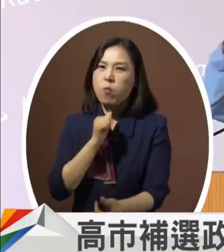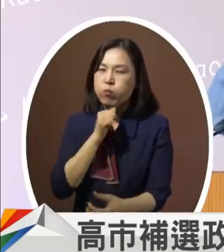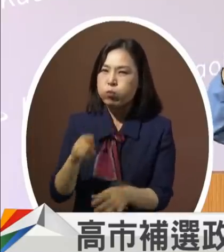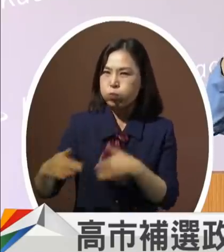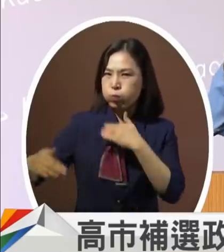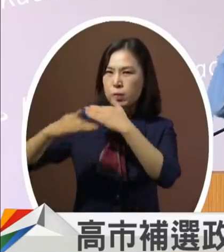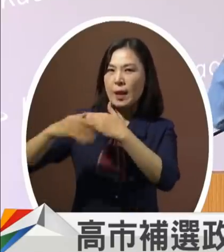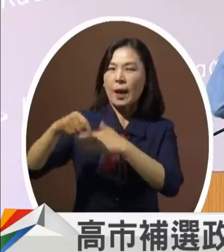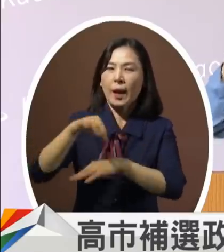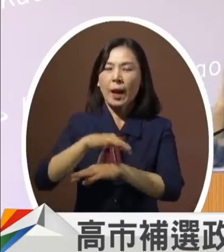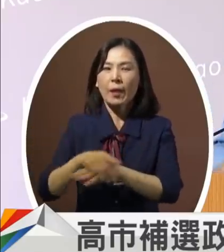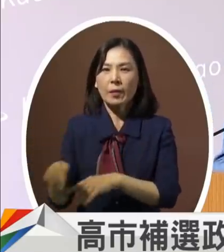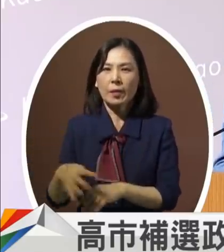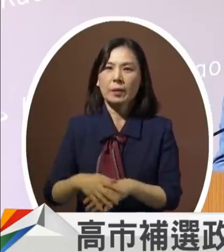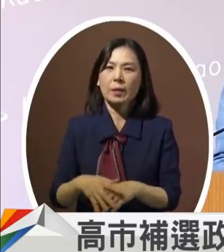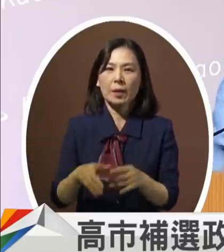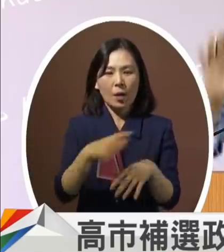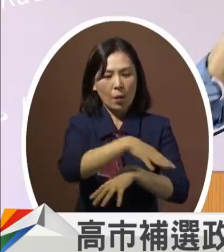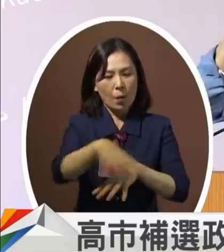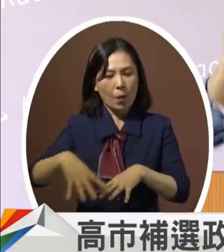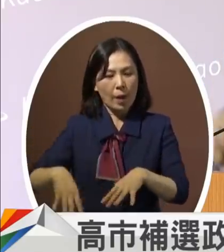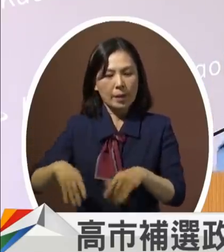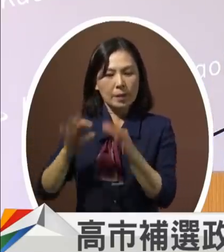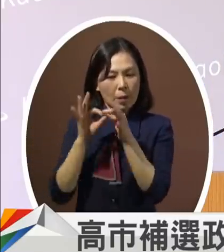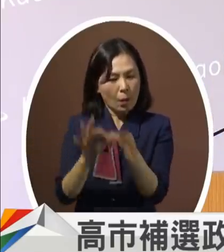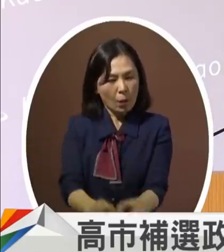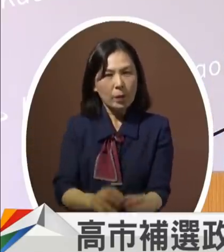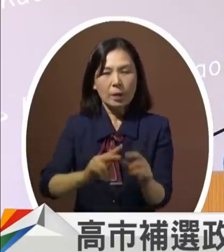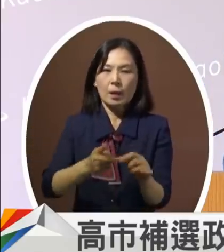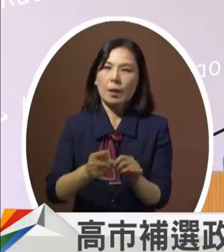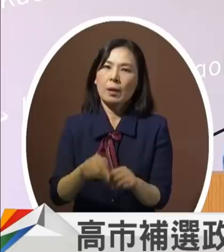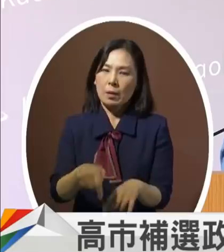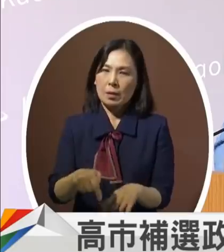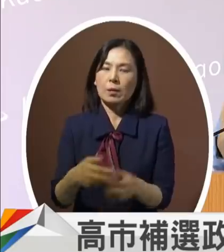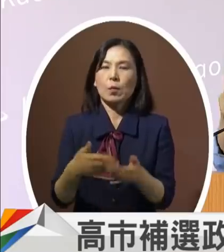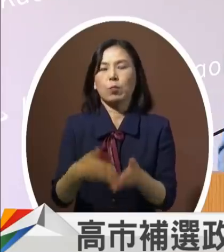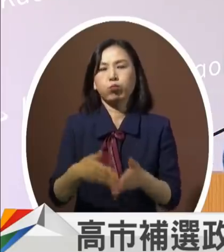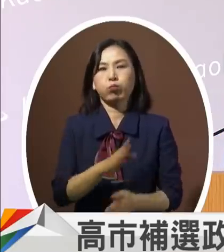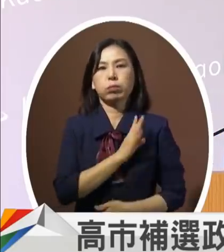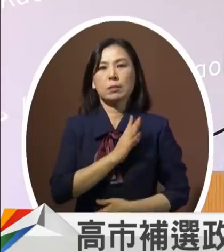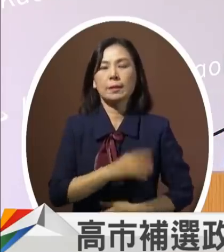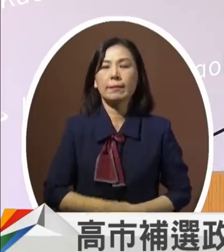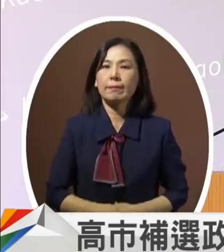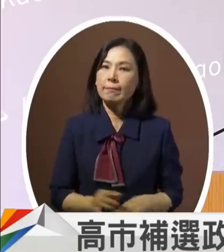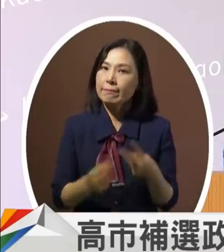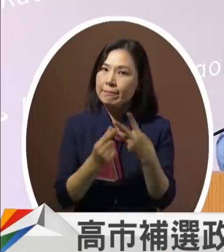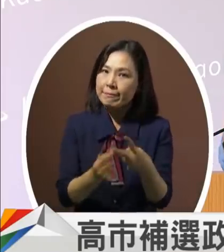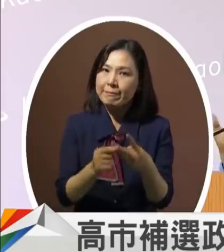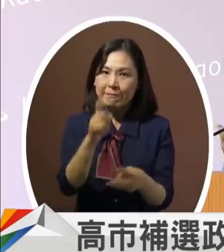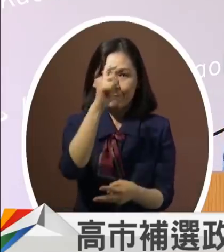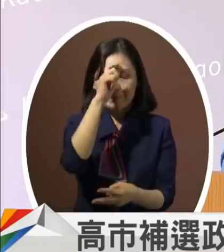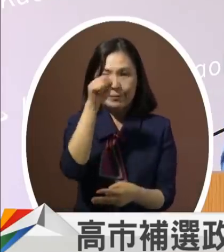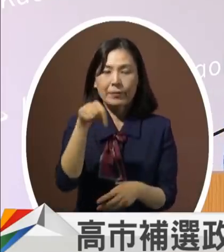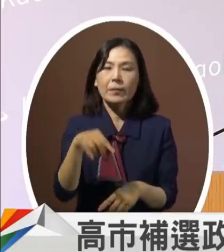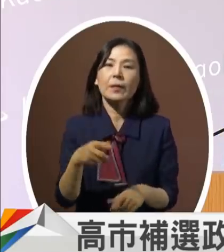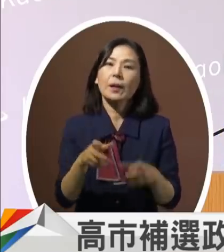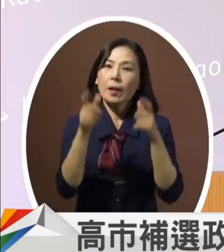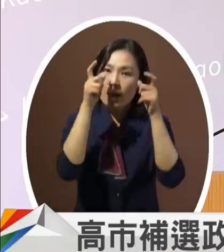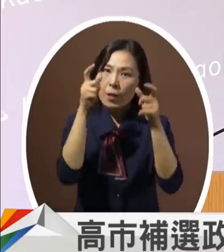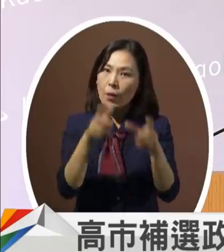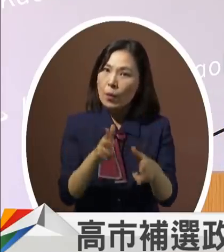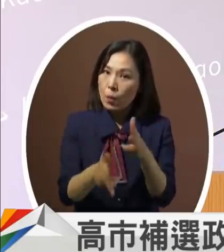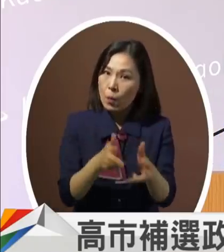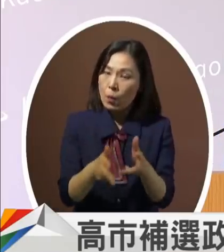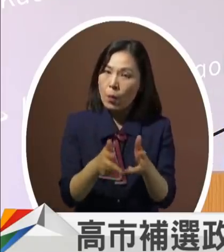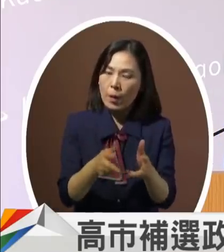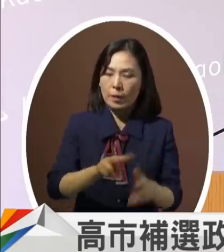续是跟GDP一样重要的现在的时代跟过去不一样第三个我也是希望高雄我们是工业城市能